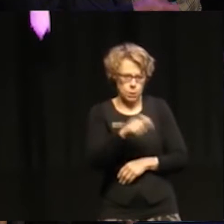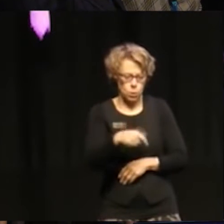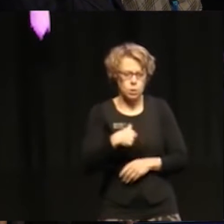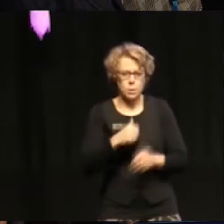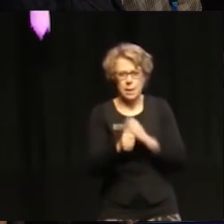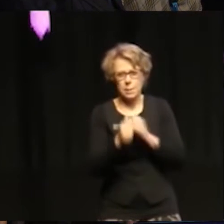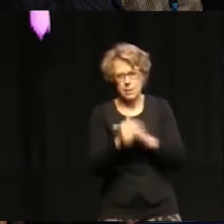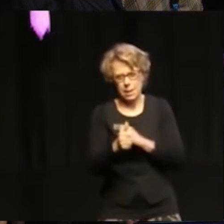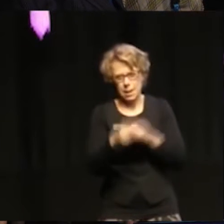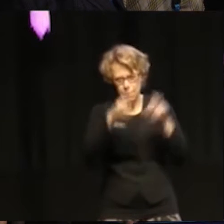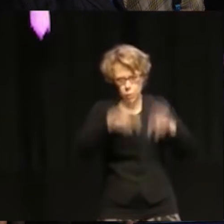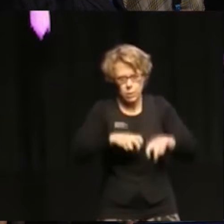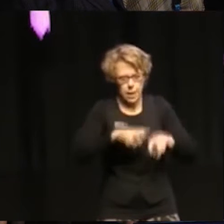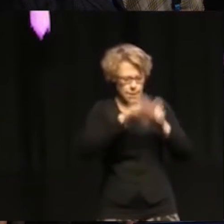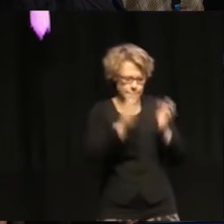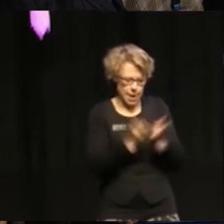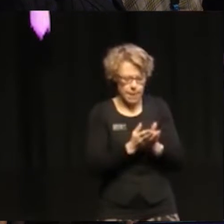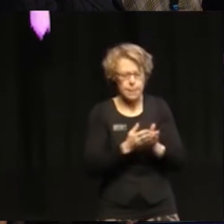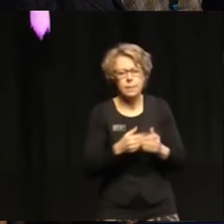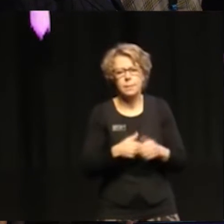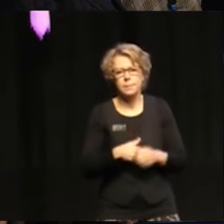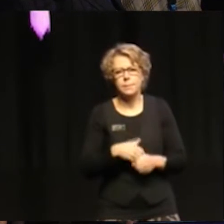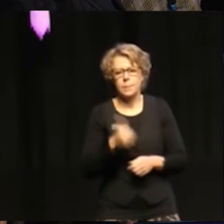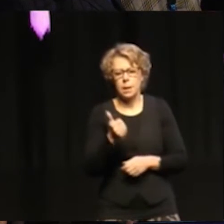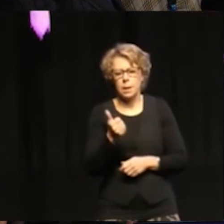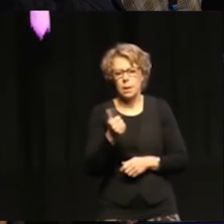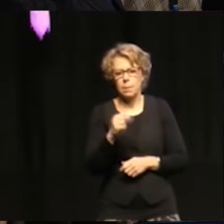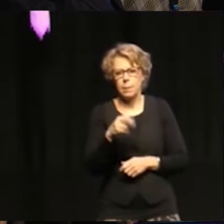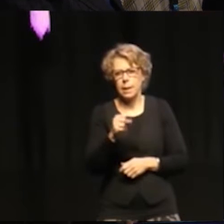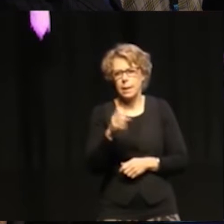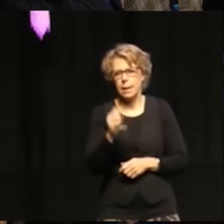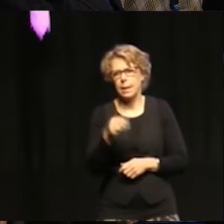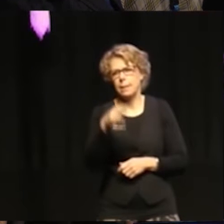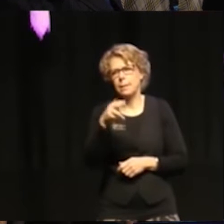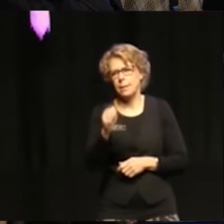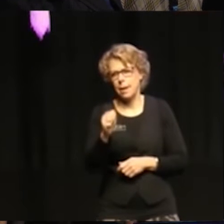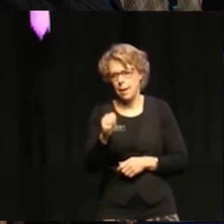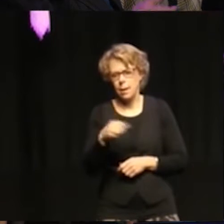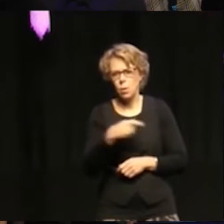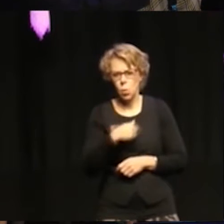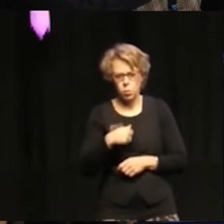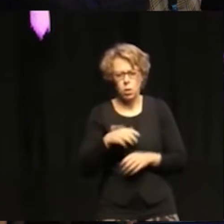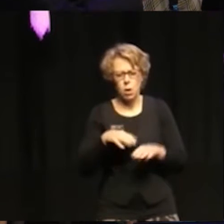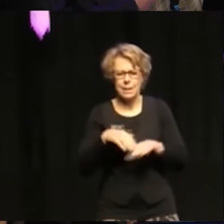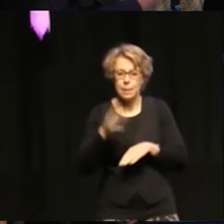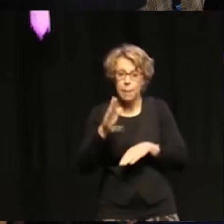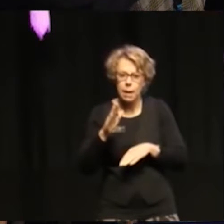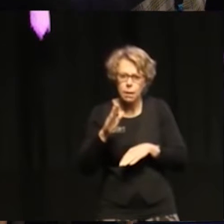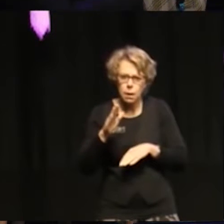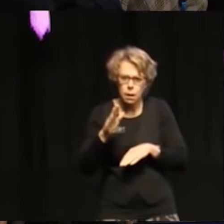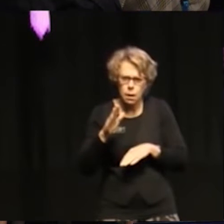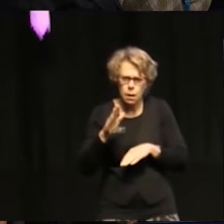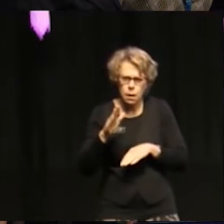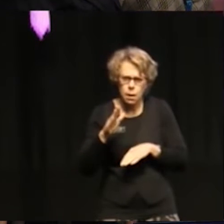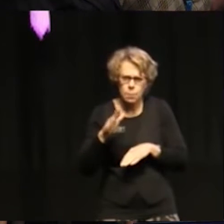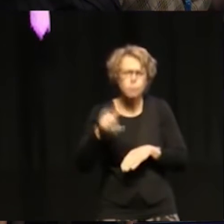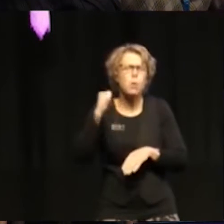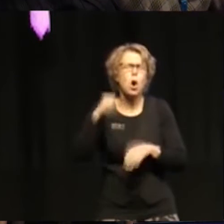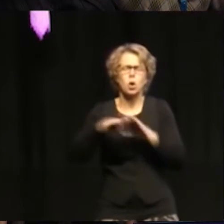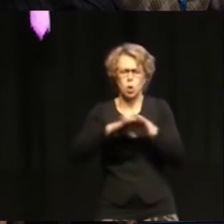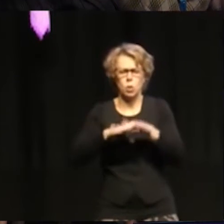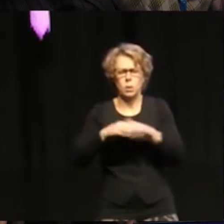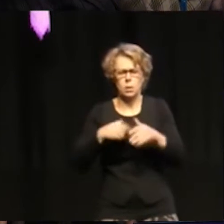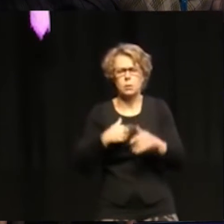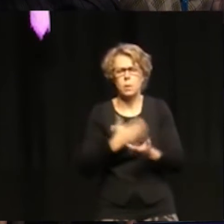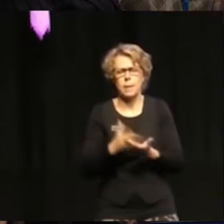representerar mig att forska världen. Och Birgitte Feiring ska ge lite mera bakgrund än vad jag har gett. Varsågod. Tack.